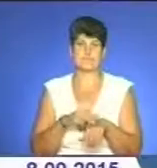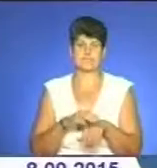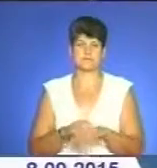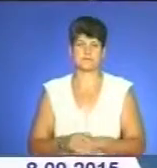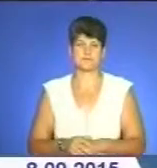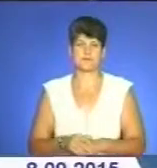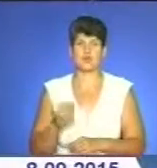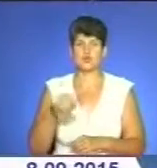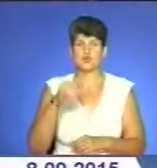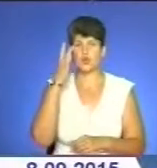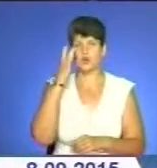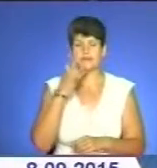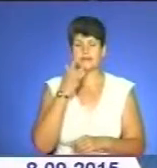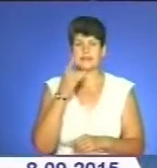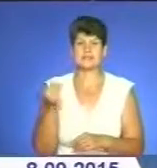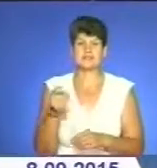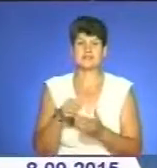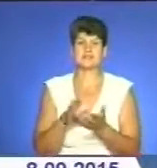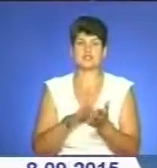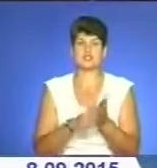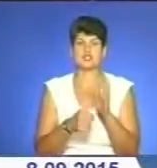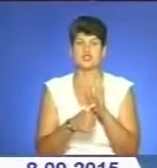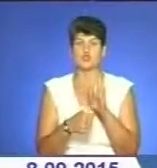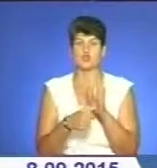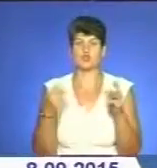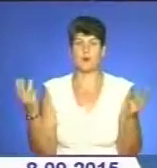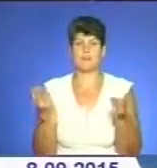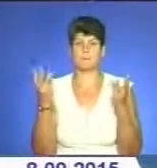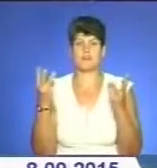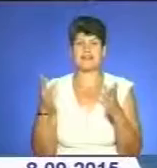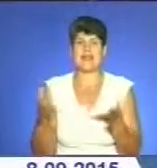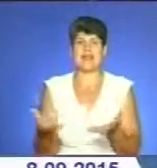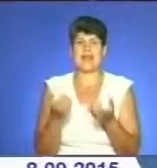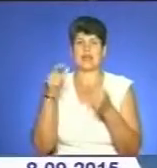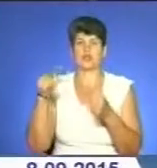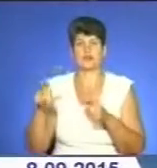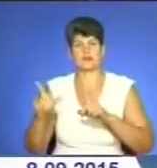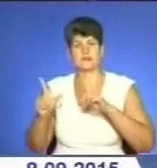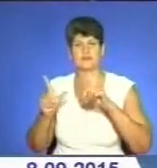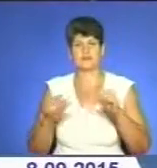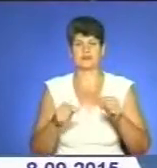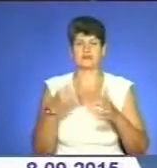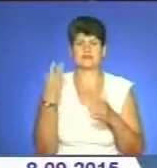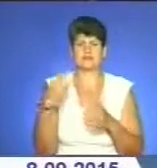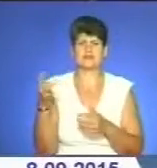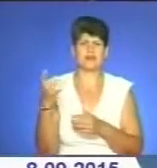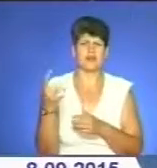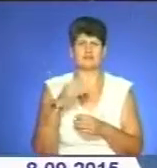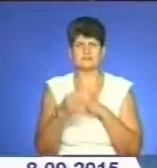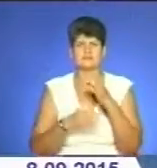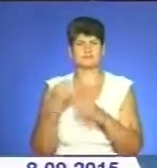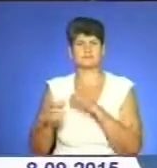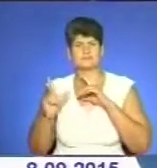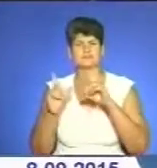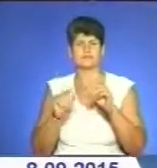Цього літа на Тернопільщині заілюстрували понад 600 пожеж. Рятувальники виїжджали гасити вогонь до 30 разів на добу. Крім побудових